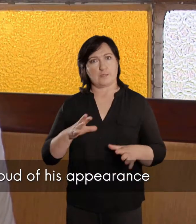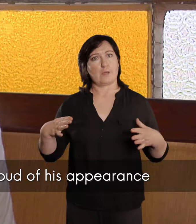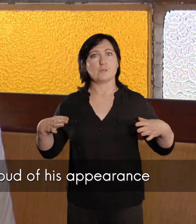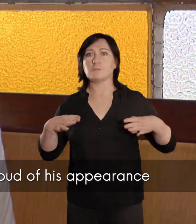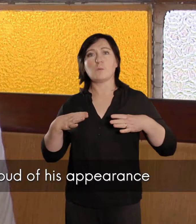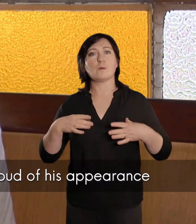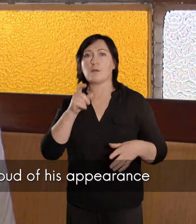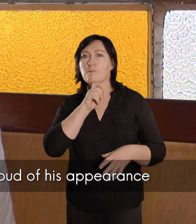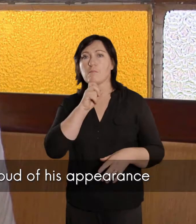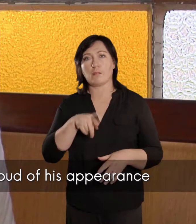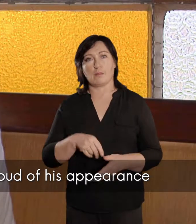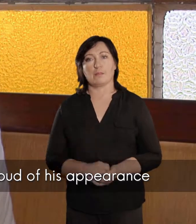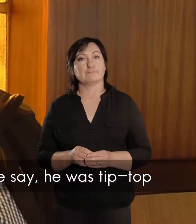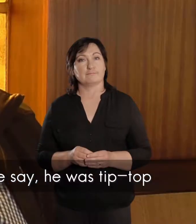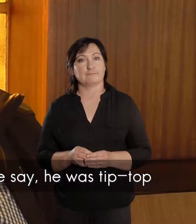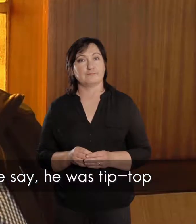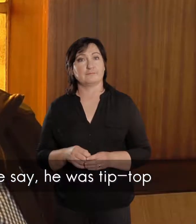Want hy was een sprogerige man.